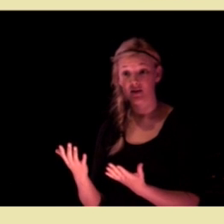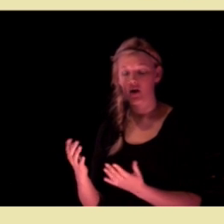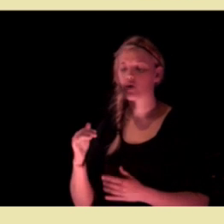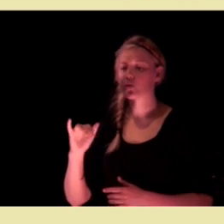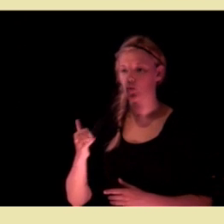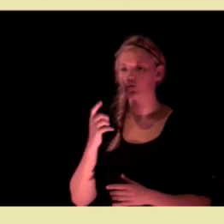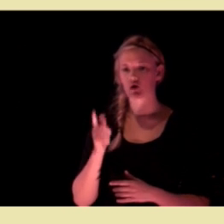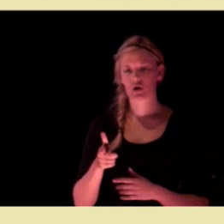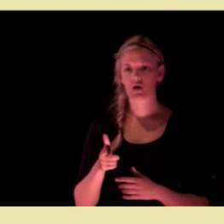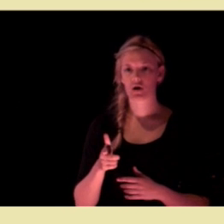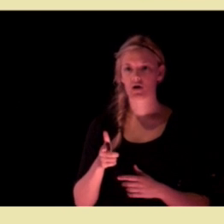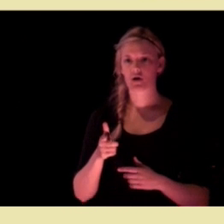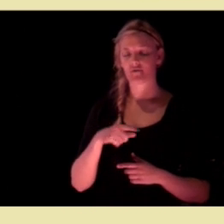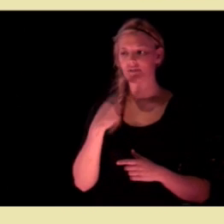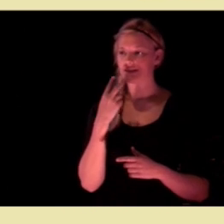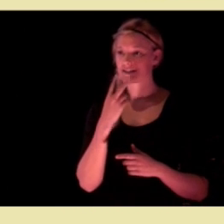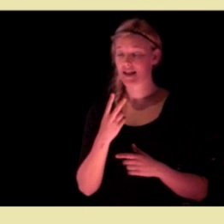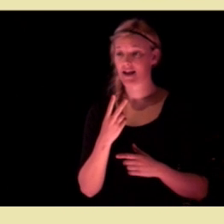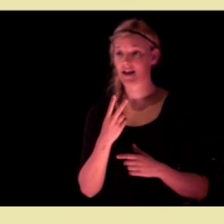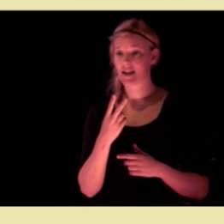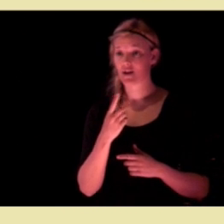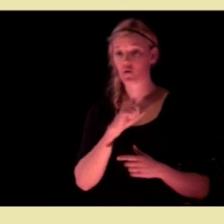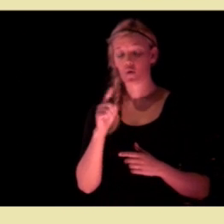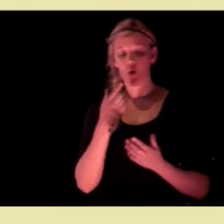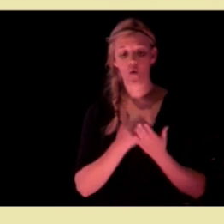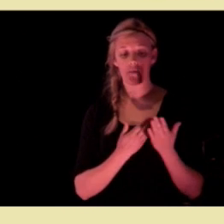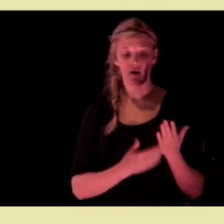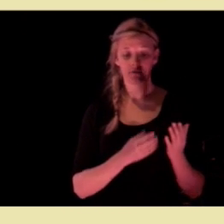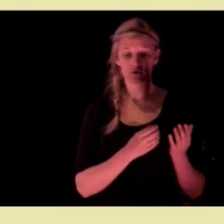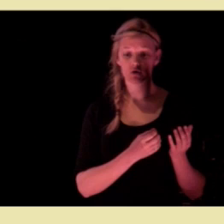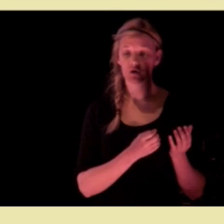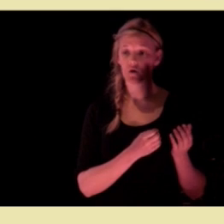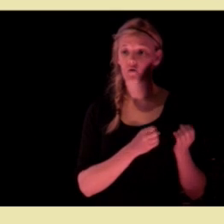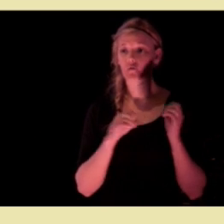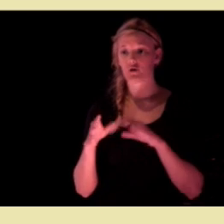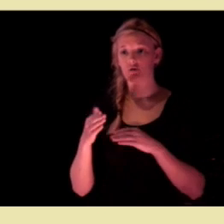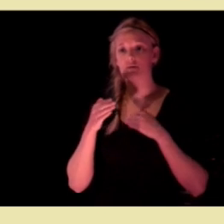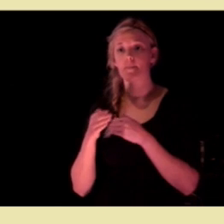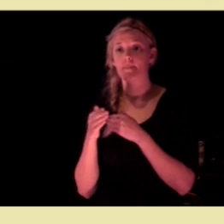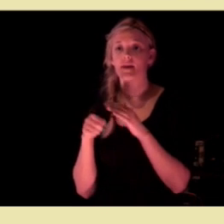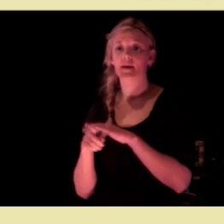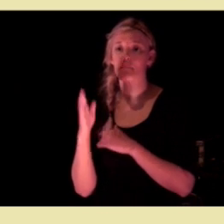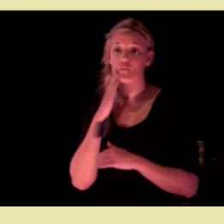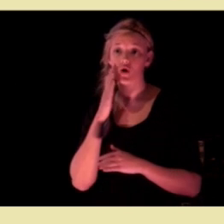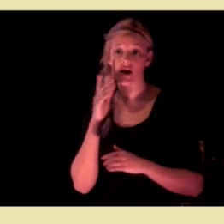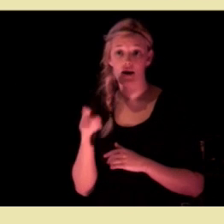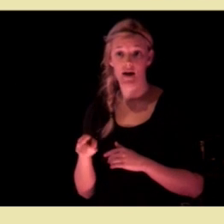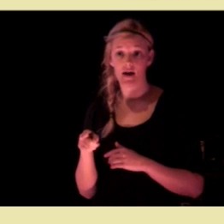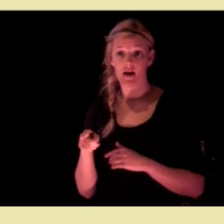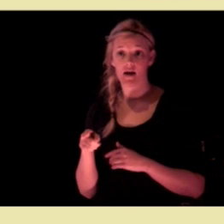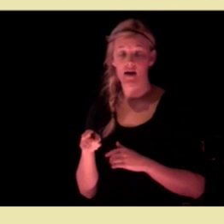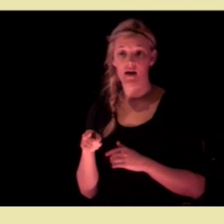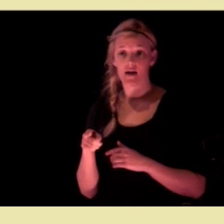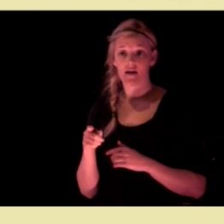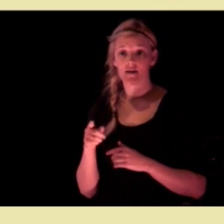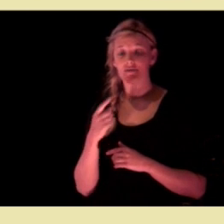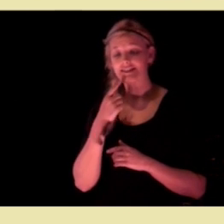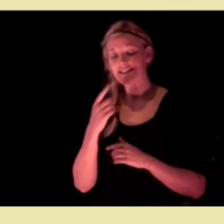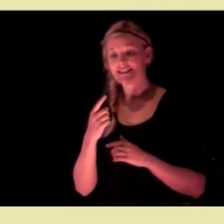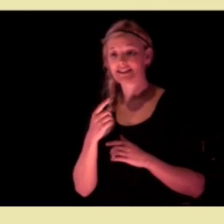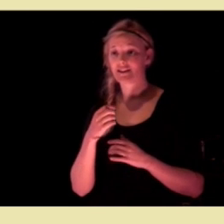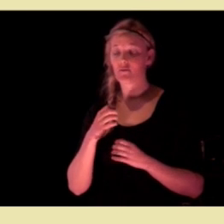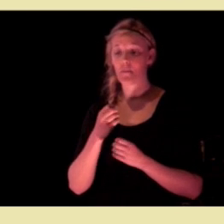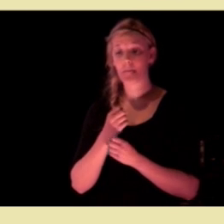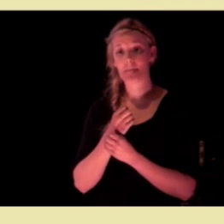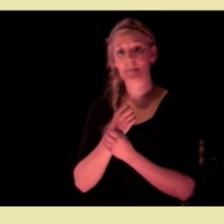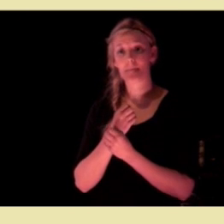det er rett og slett fordi vi ser at når oppgavene flyttes nær innbyggerne, så kan det også gi et mer helhetlig